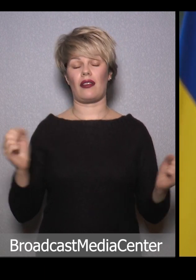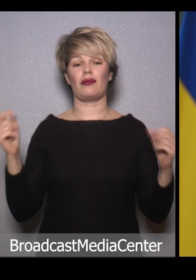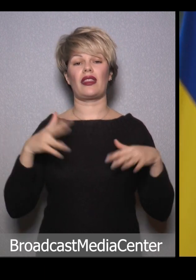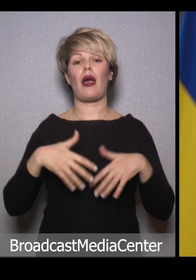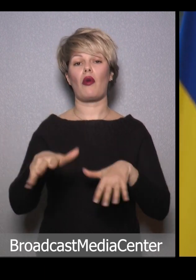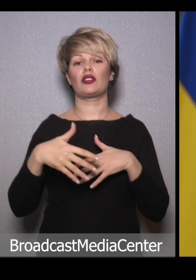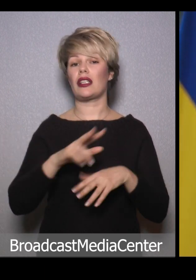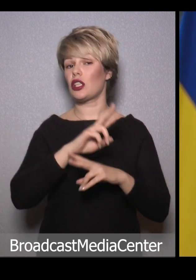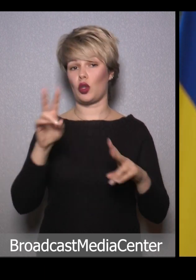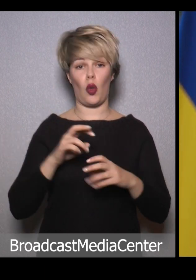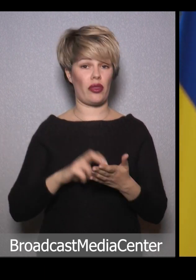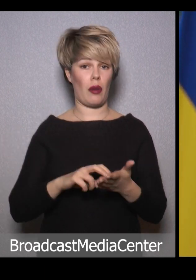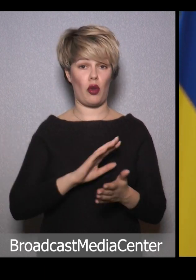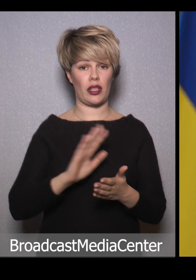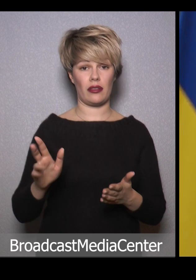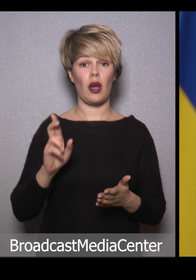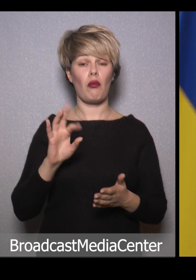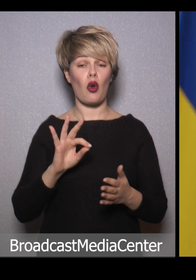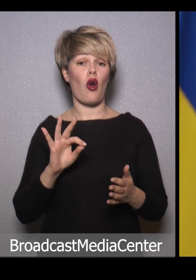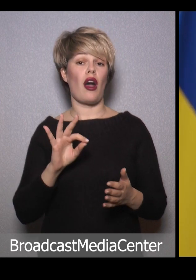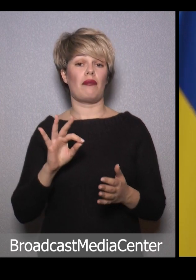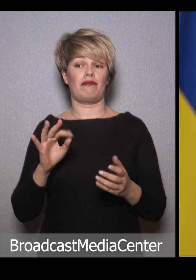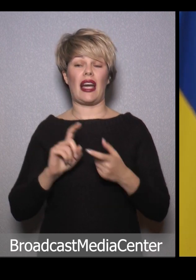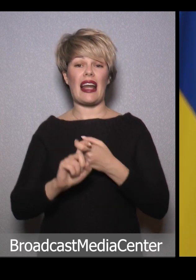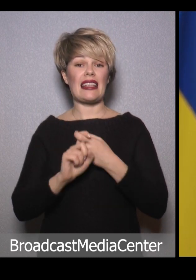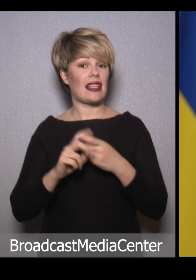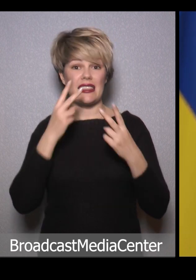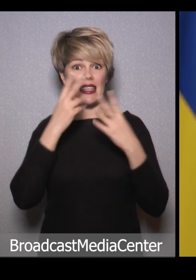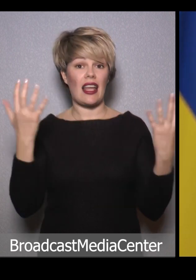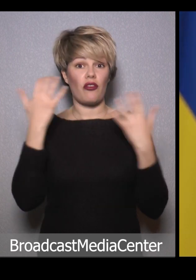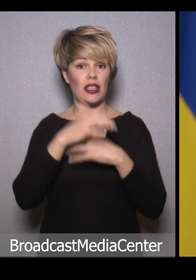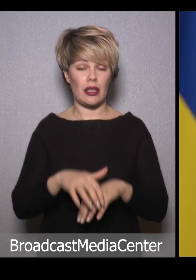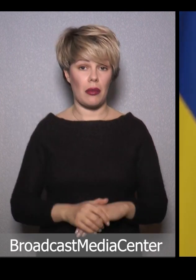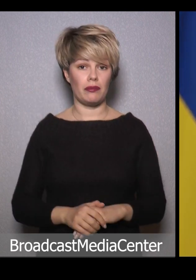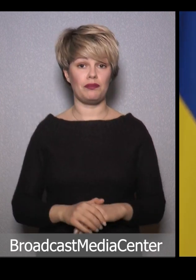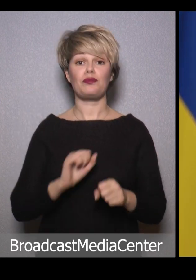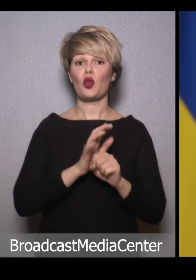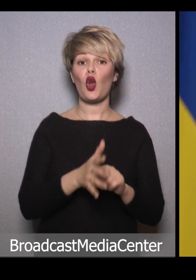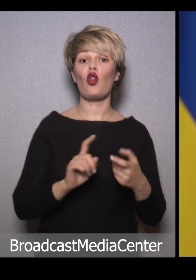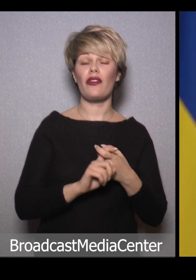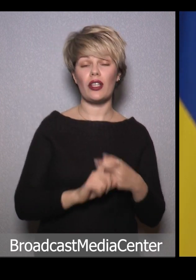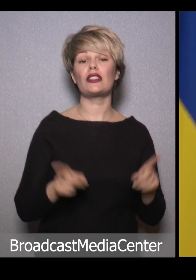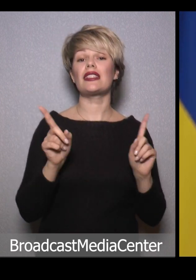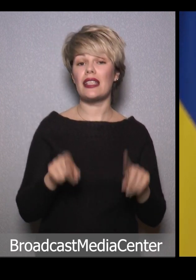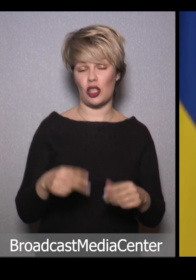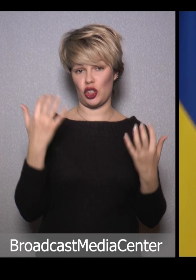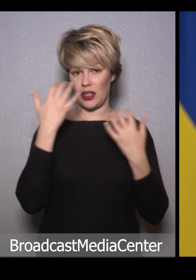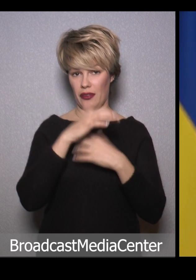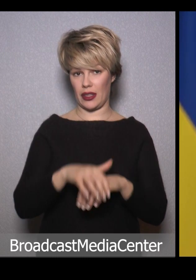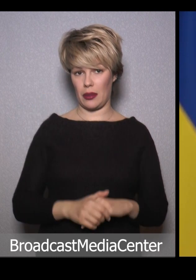Ніхто тоді не боявся, бо ж радіація невидима. Так от коронавірус теж